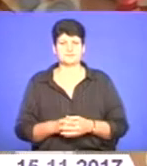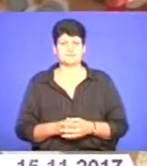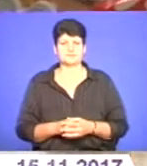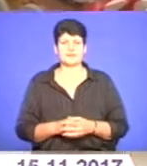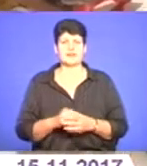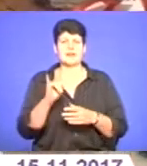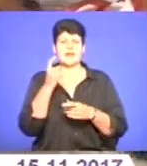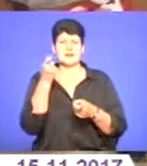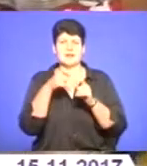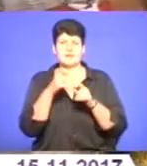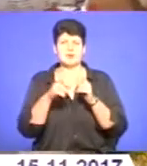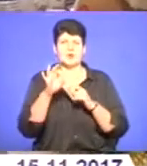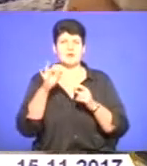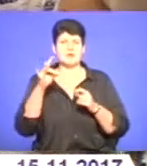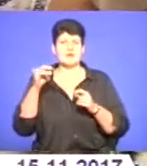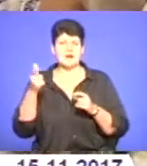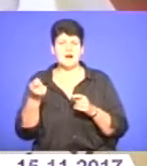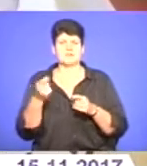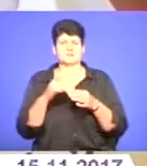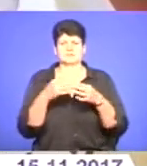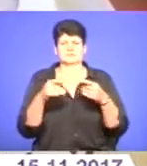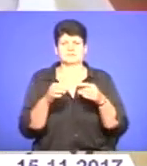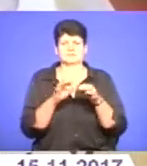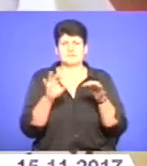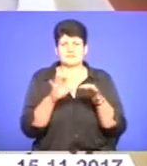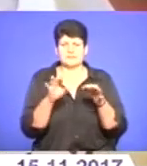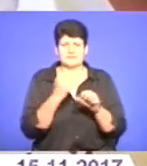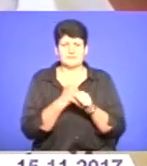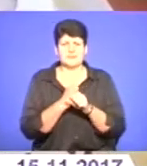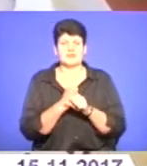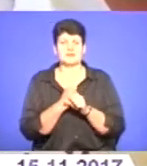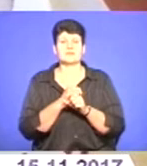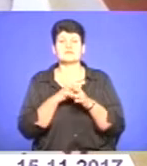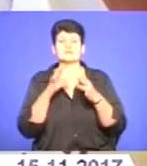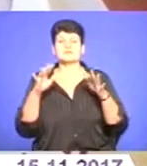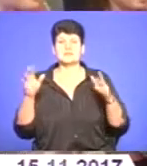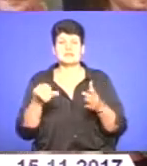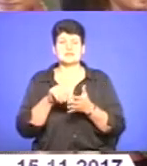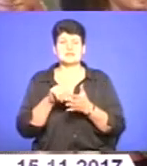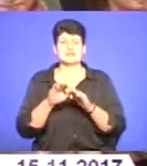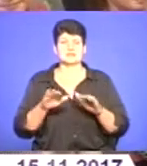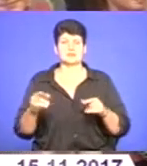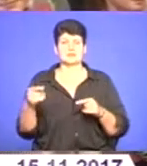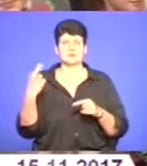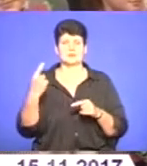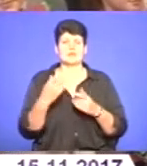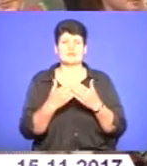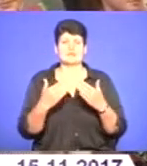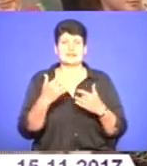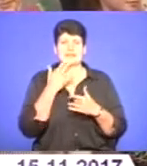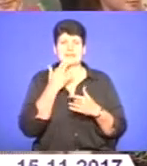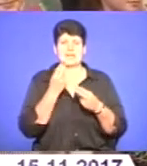Ляльки-мотанки, орігамі, іграшки з рогози – різноманіття виробів художніх ремесел – представили учні Тернопільщини у музеї